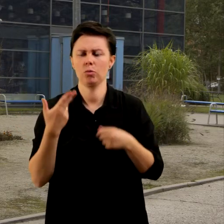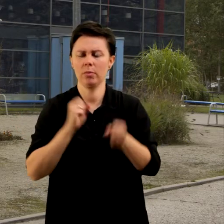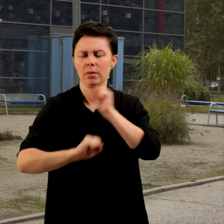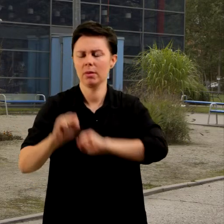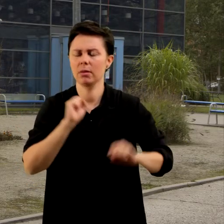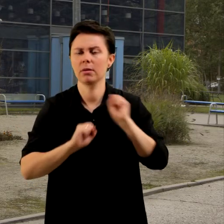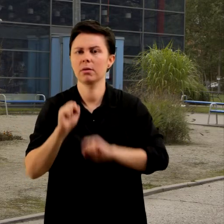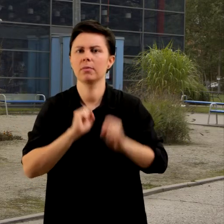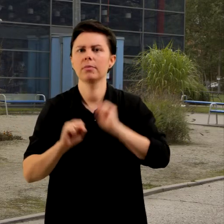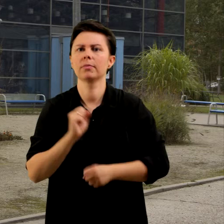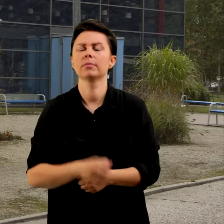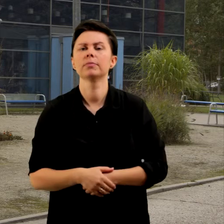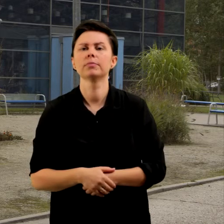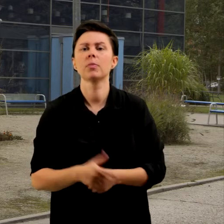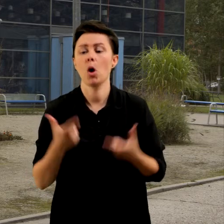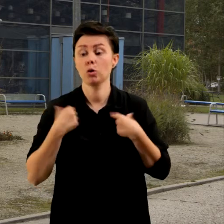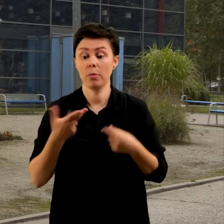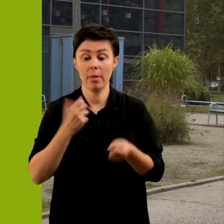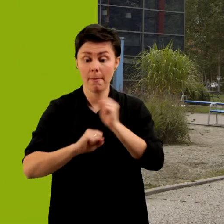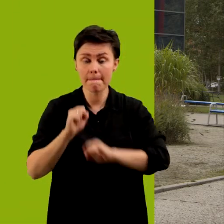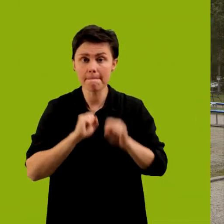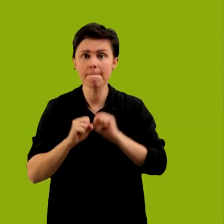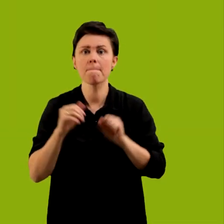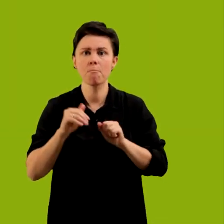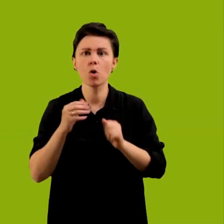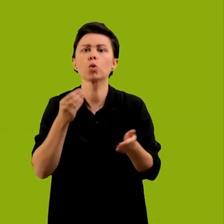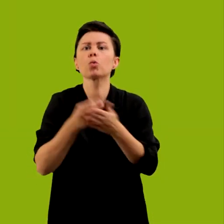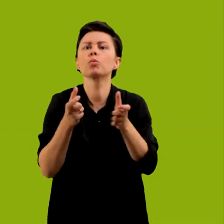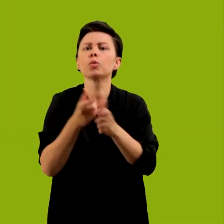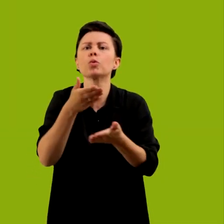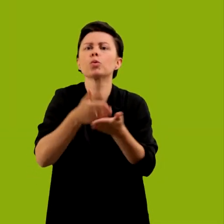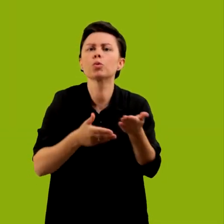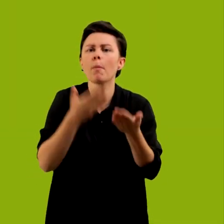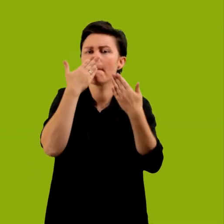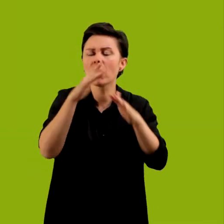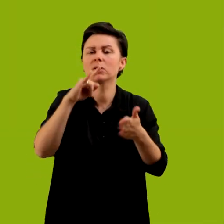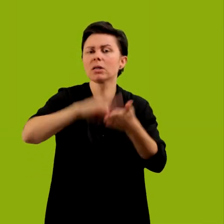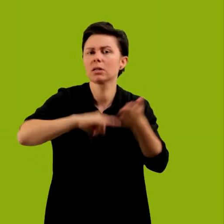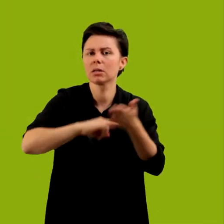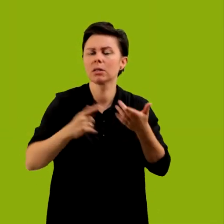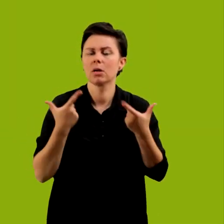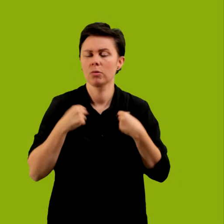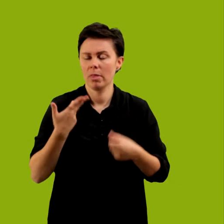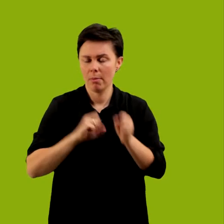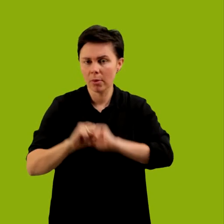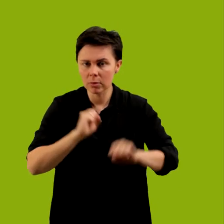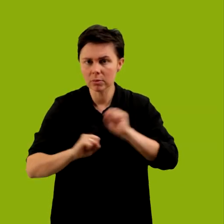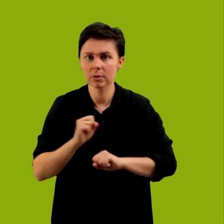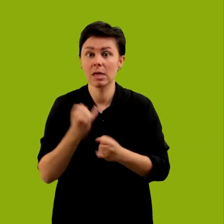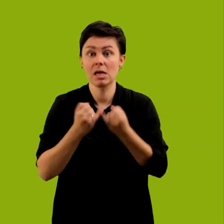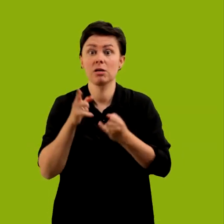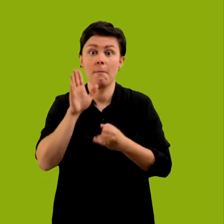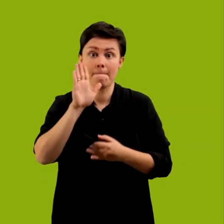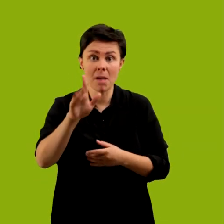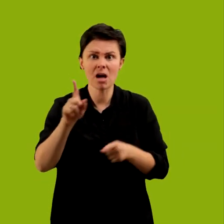odwiedzających na wózkach. Osoby z niepełnosprawnością mogą kupić bilet ulgowy po okazaniu legitymacji osoby niepełnosprawnej. Jeśli